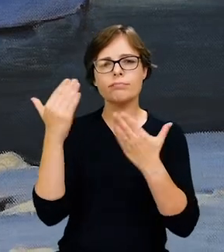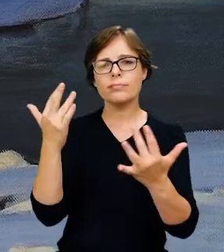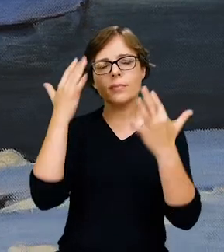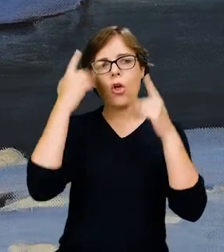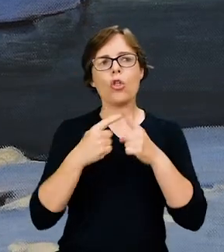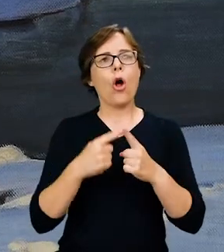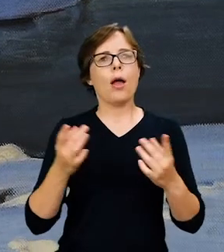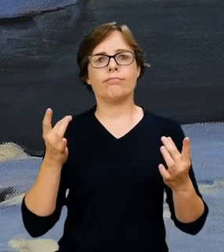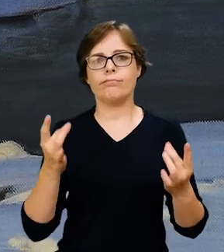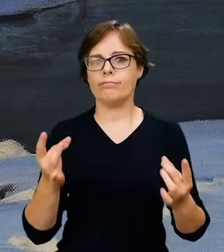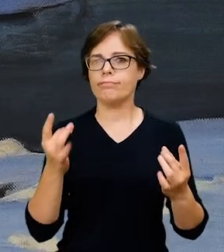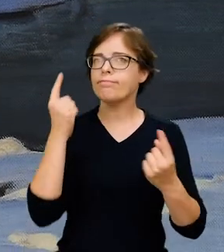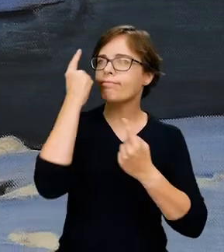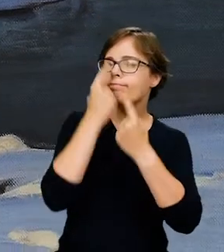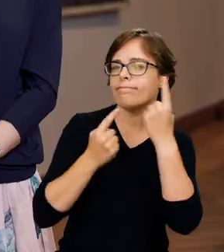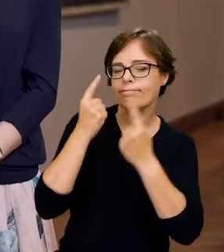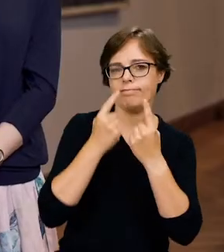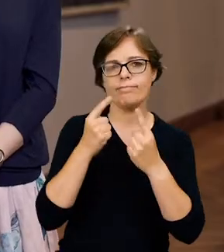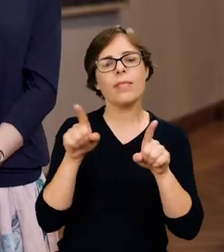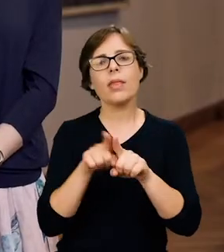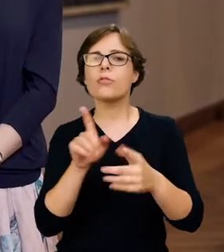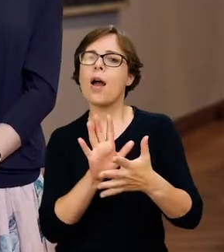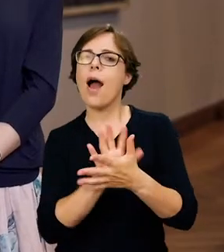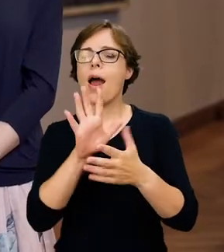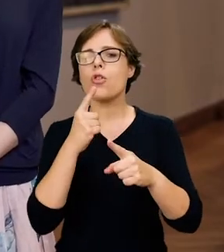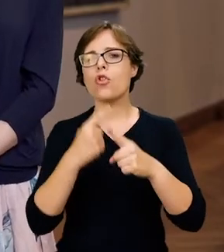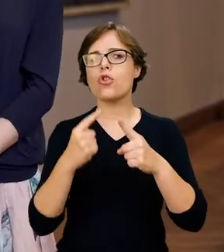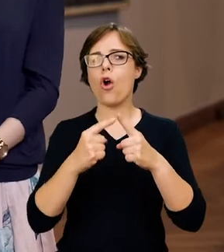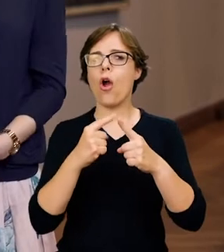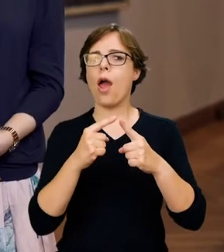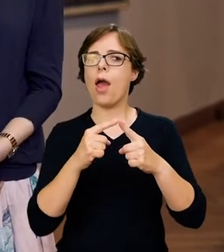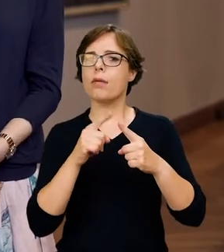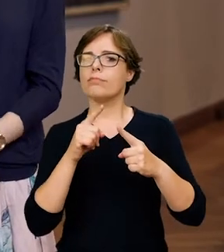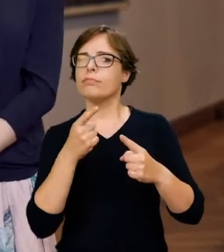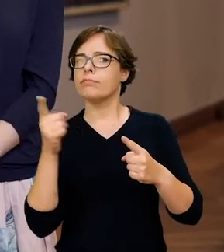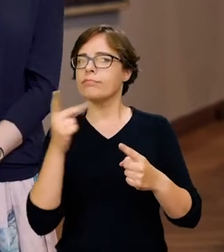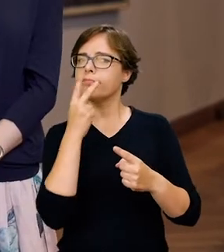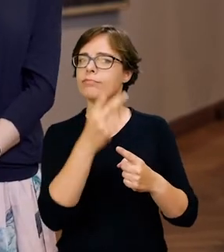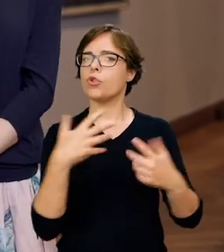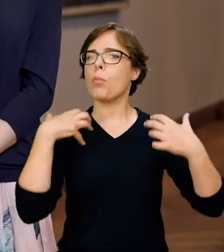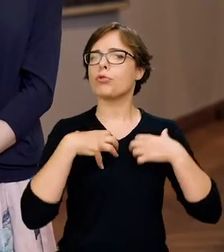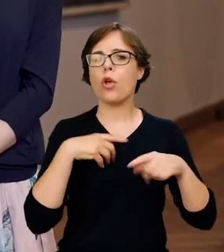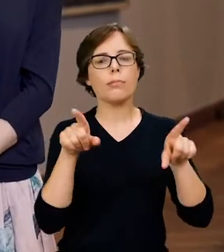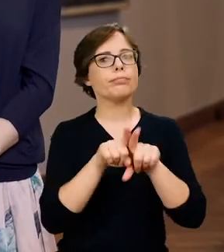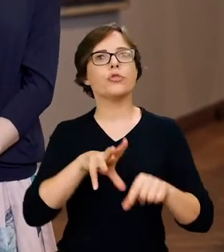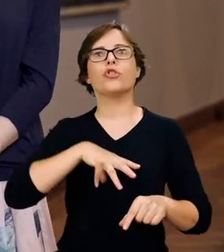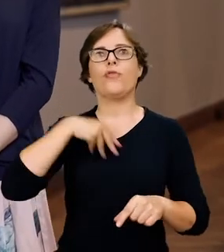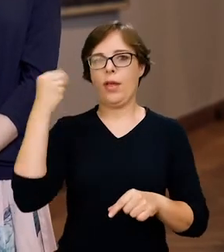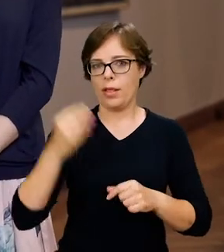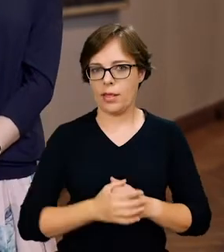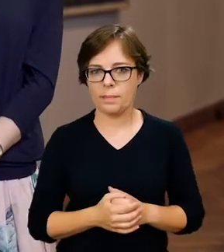mistyczny czy transcendentny charakter tej świętej przyrody.